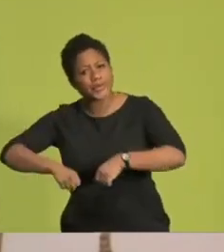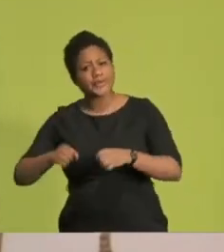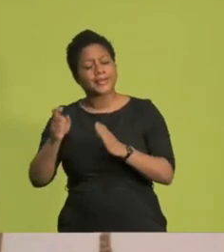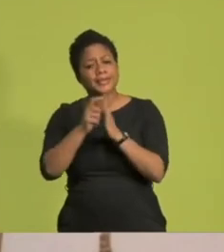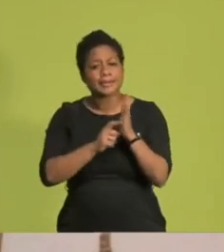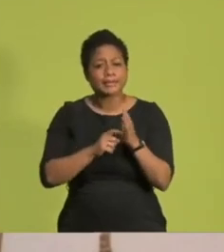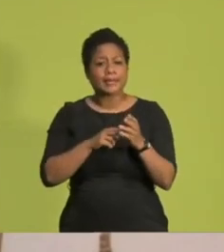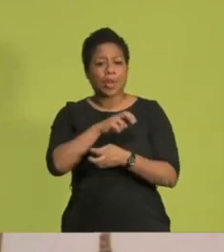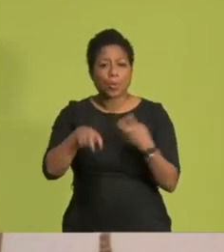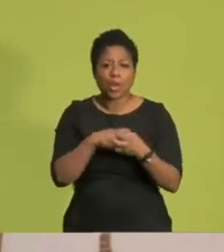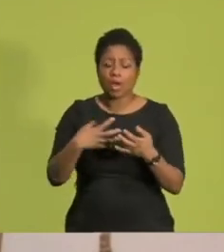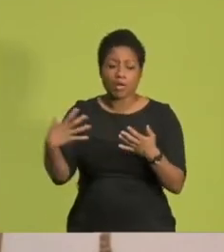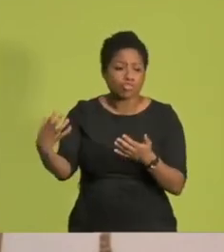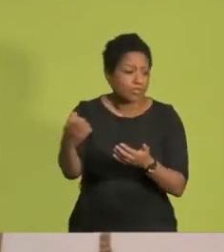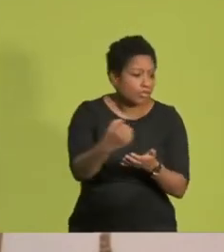Gesellschaft begreifen.